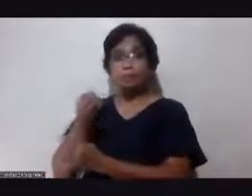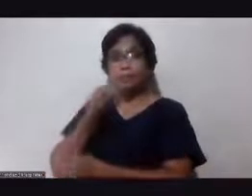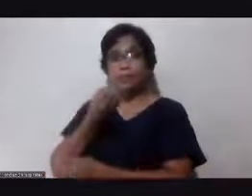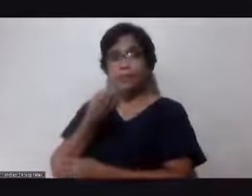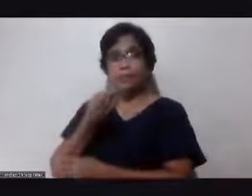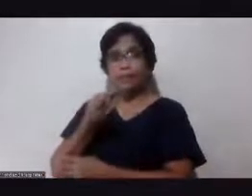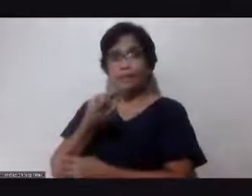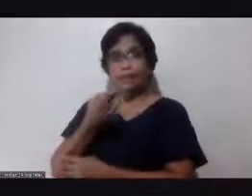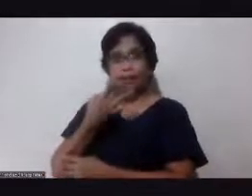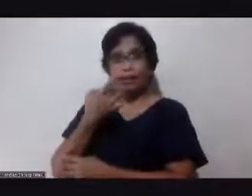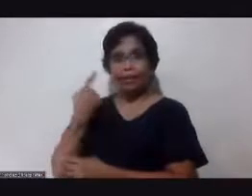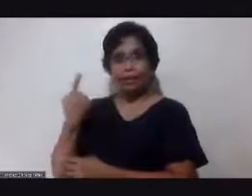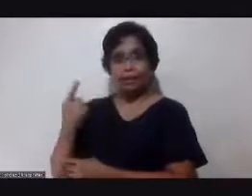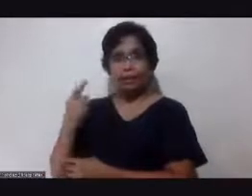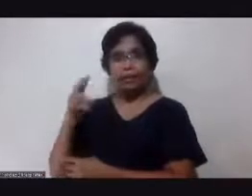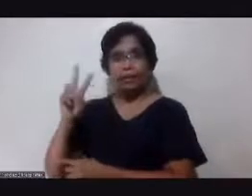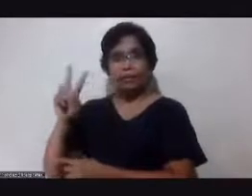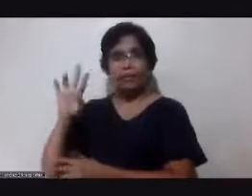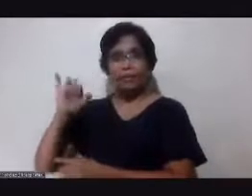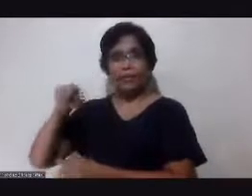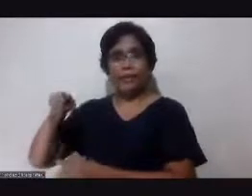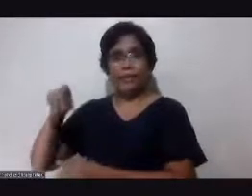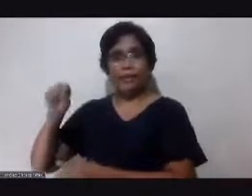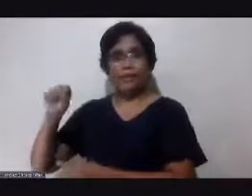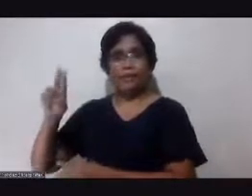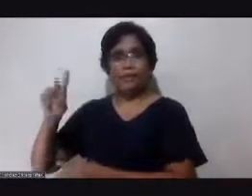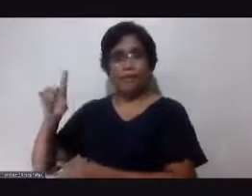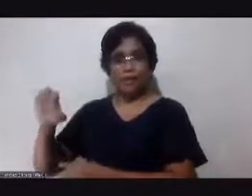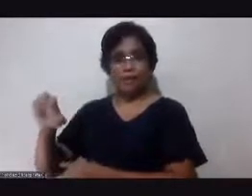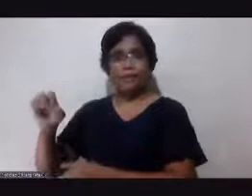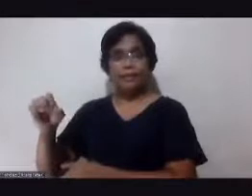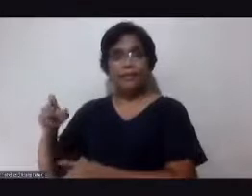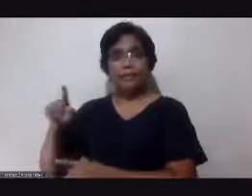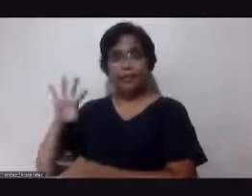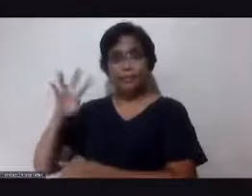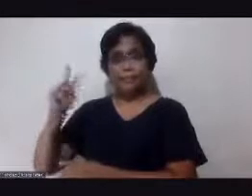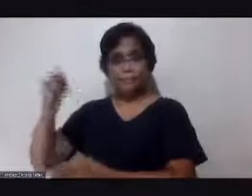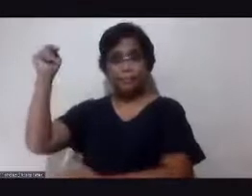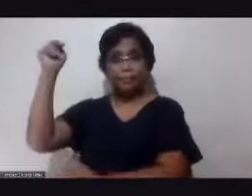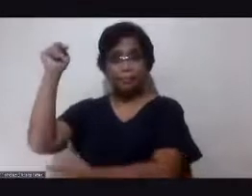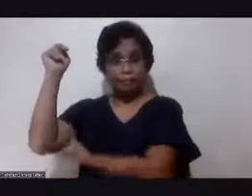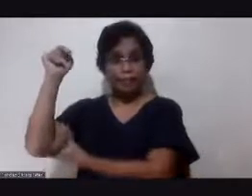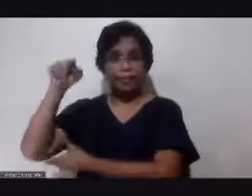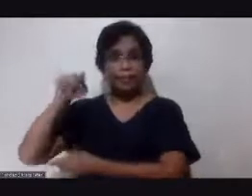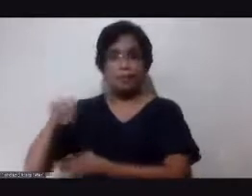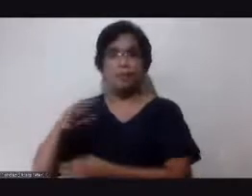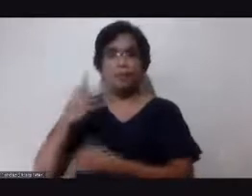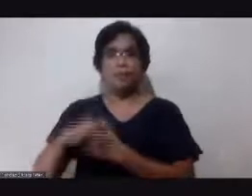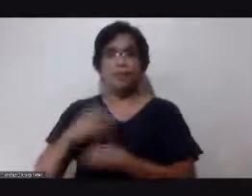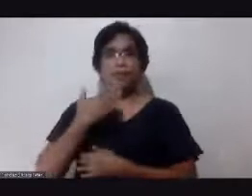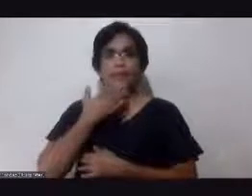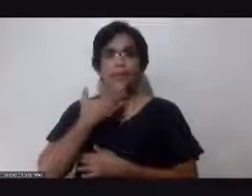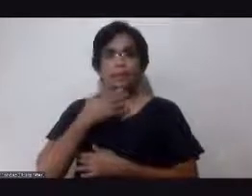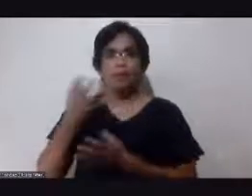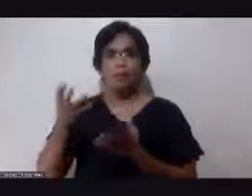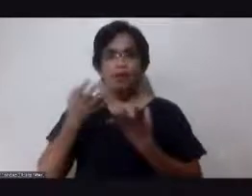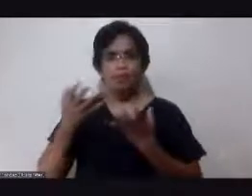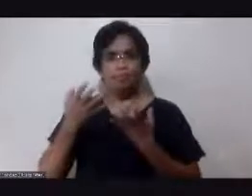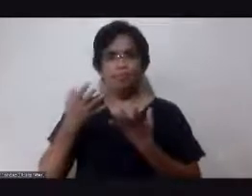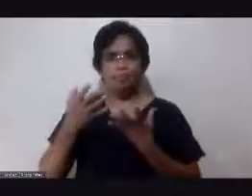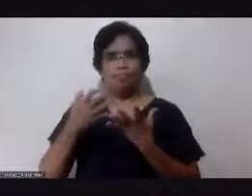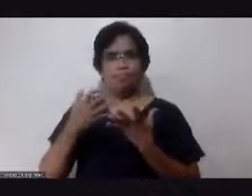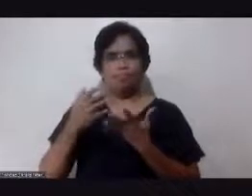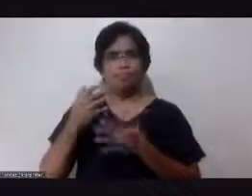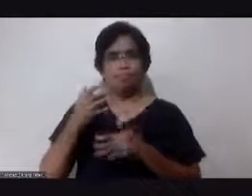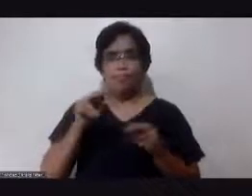nagt-test po ako ng aking blood sugar, I would take two capsules. Okay? Because I wanted my blood sugar to really just